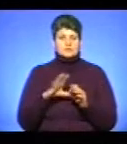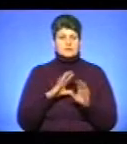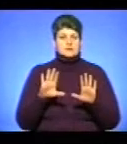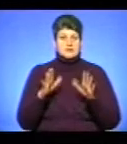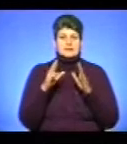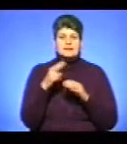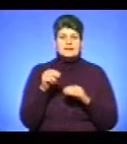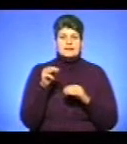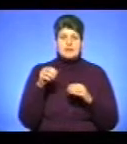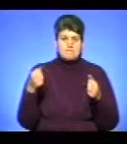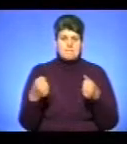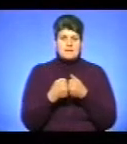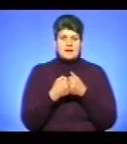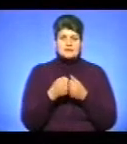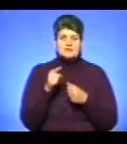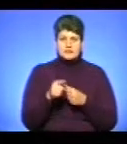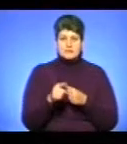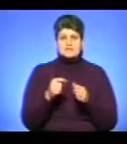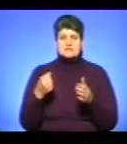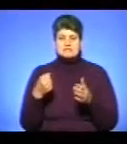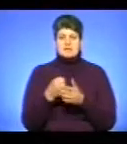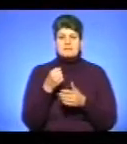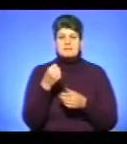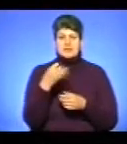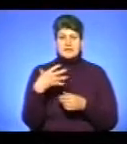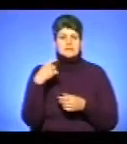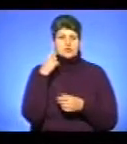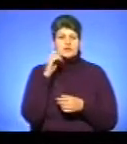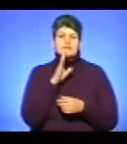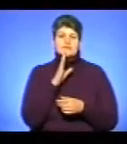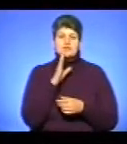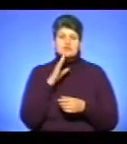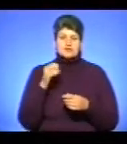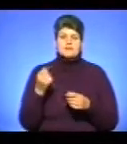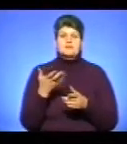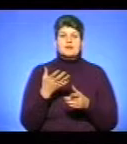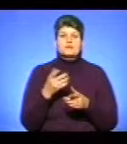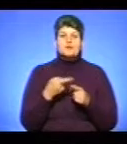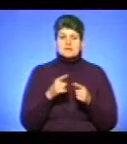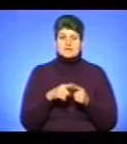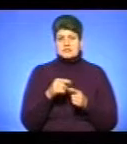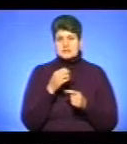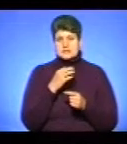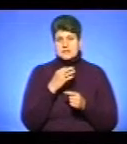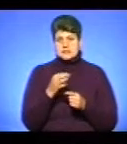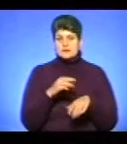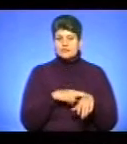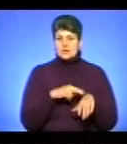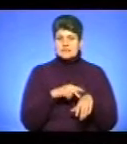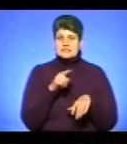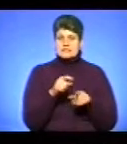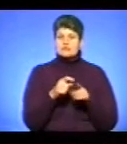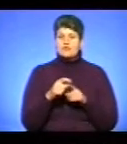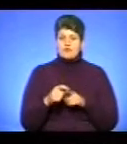автомобіль Деоланос збив 15-річну дівчину. Про це нам повідомила речник патрульної поліції Катерина Басалига. За її